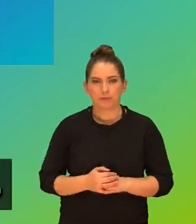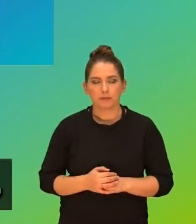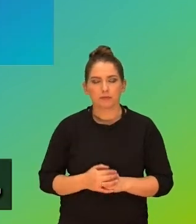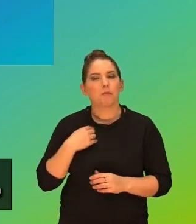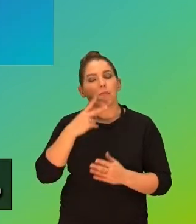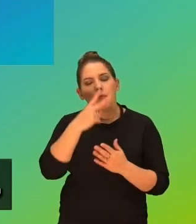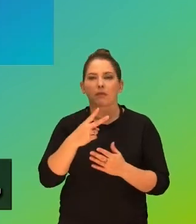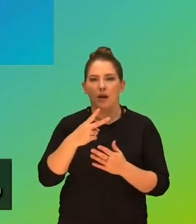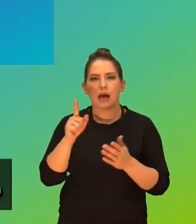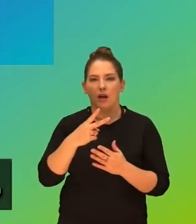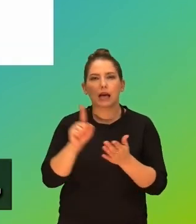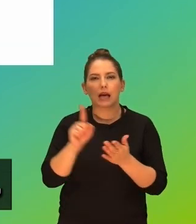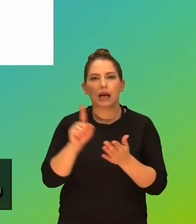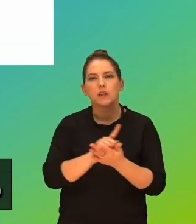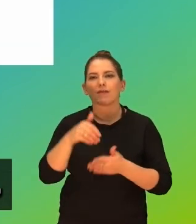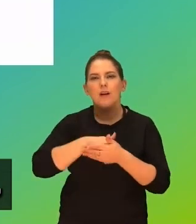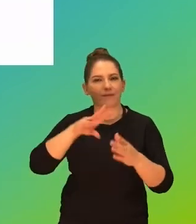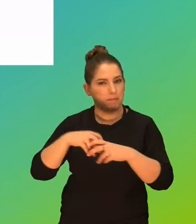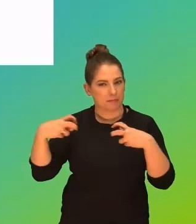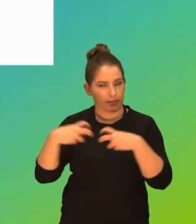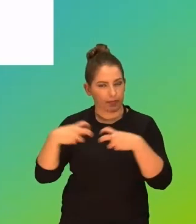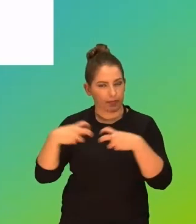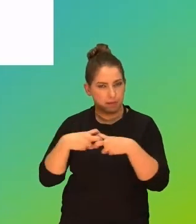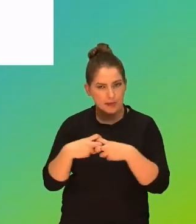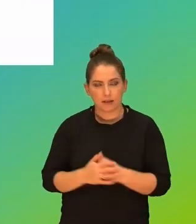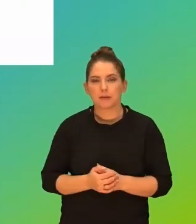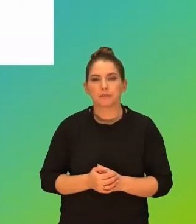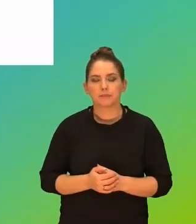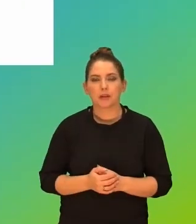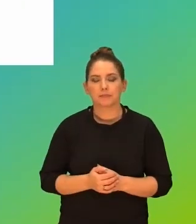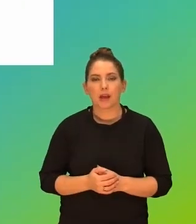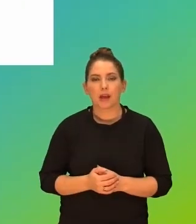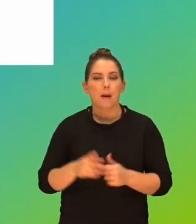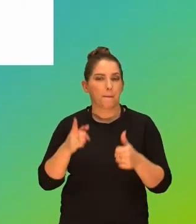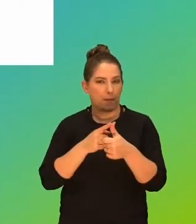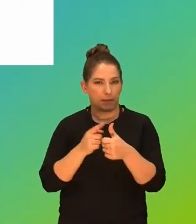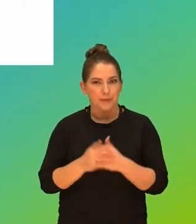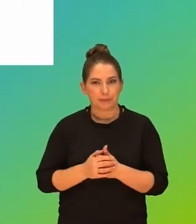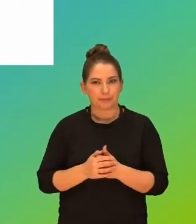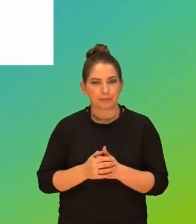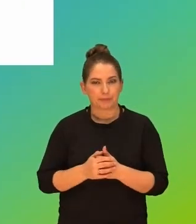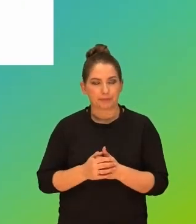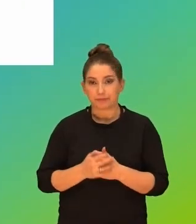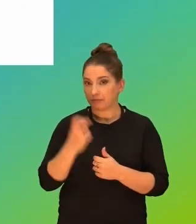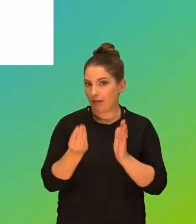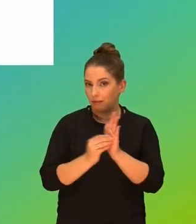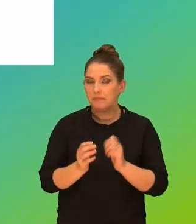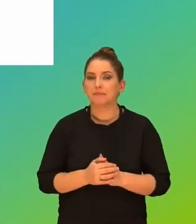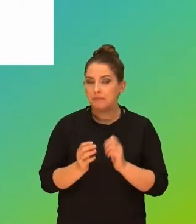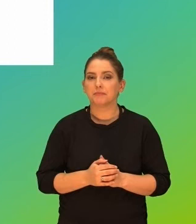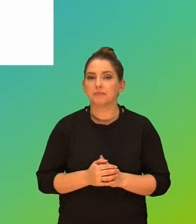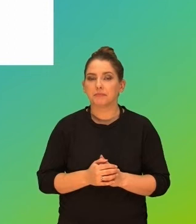Przyjrzyjmy się krótkoryzykownym zachowaniom w sieci. Więc po pierwsze, ciekawostka.